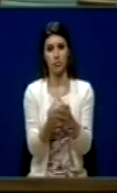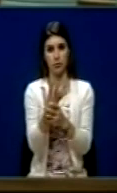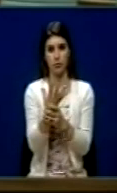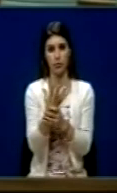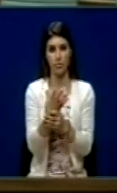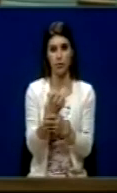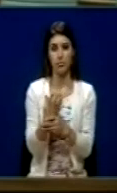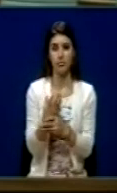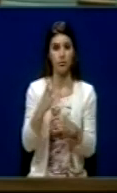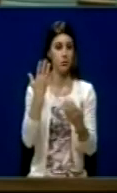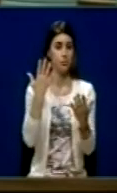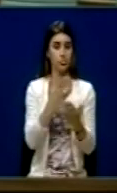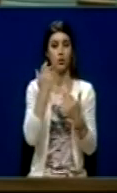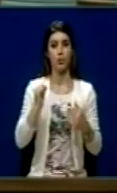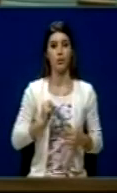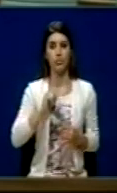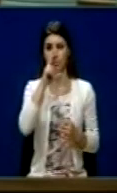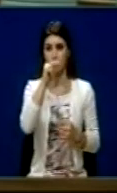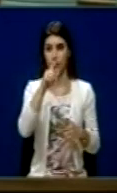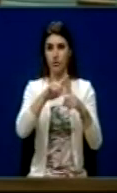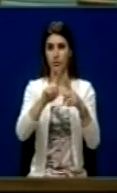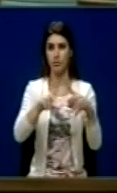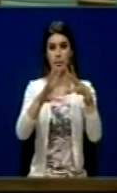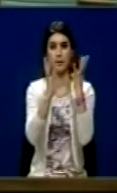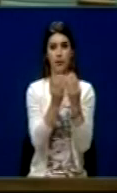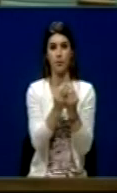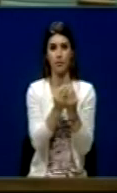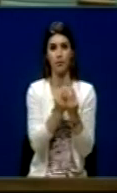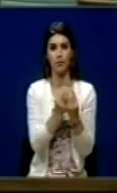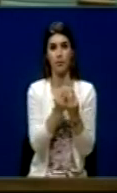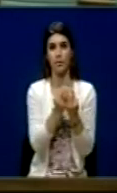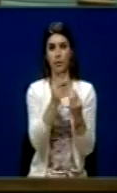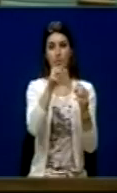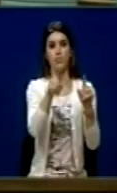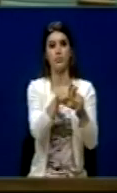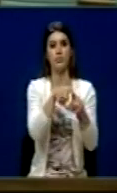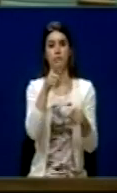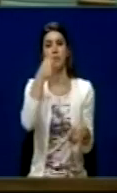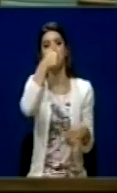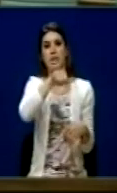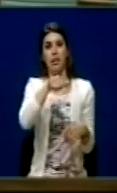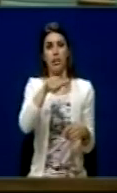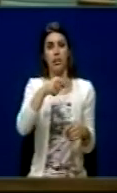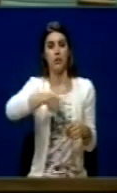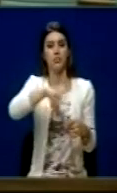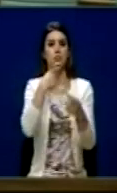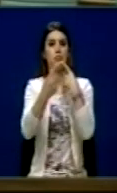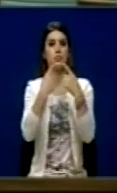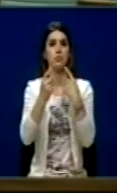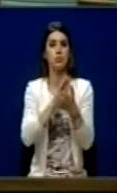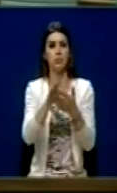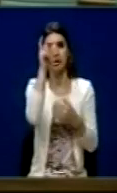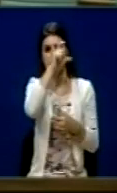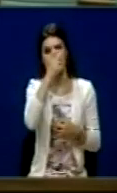se pas kemi forëcen, ushtarake, policore, për dhe tjetër, një administrator organizuar e kështu mëra. A therë pse pëmerem i vësh me